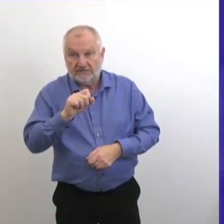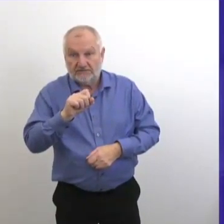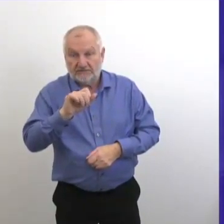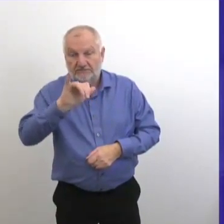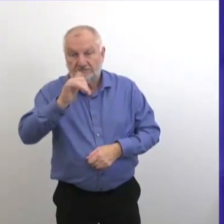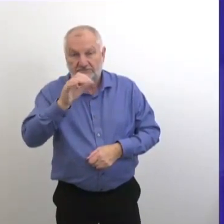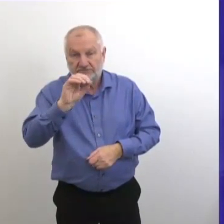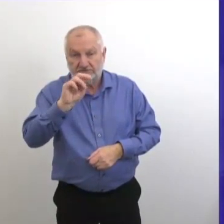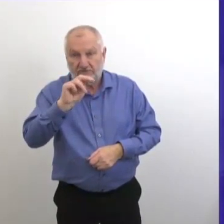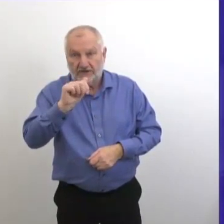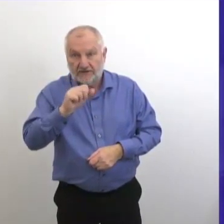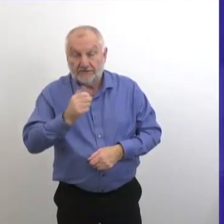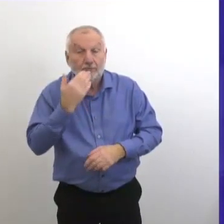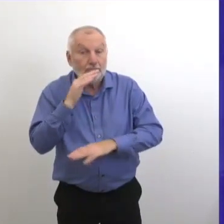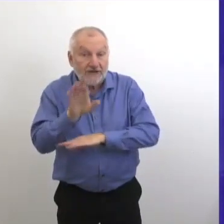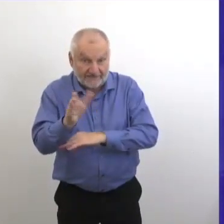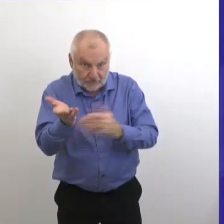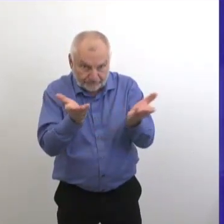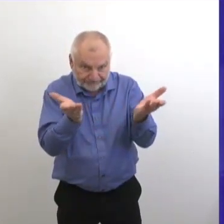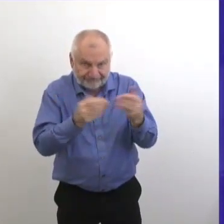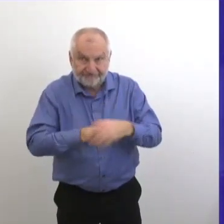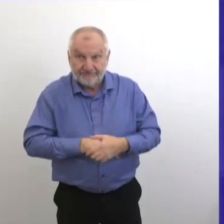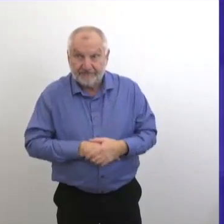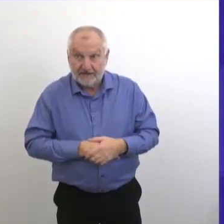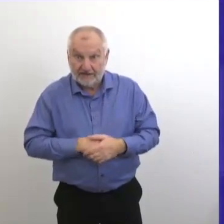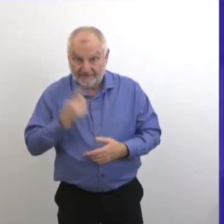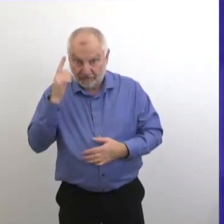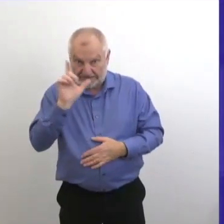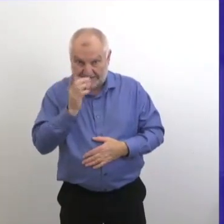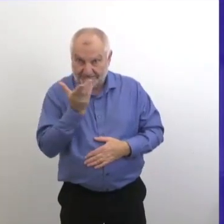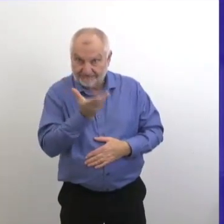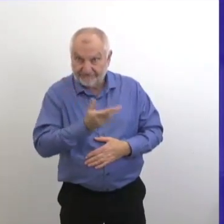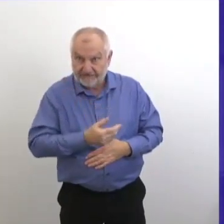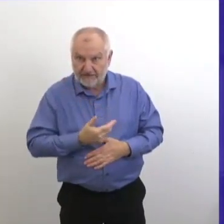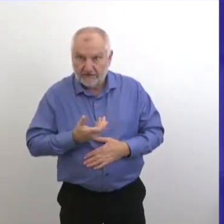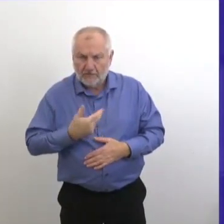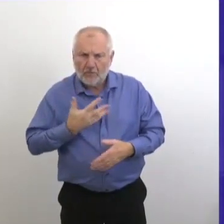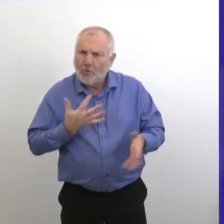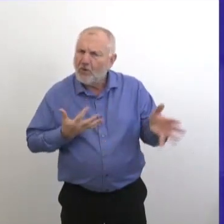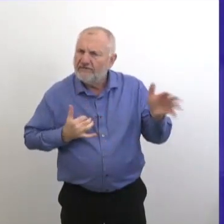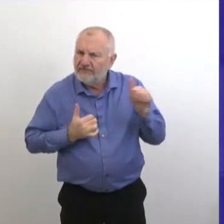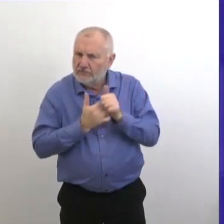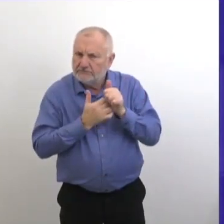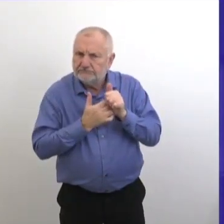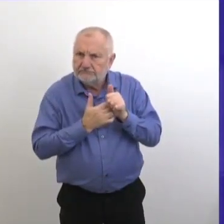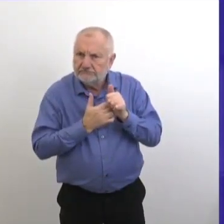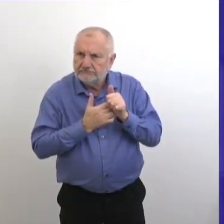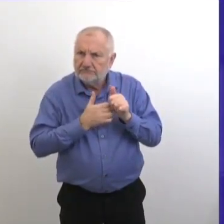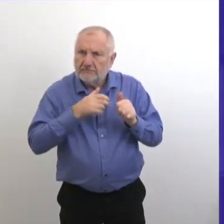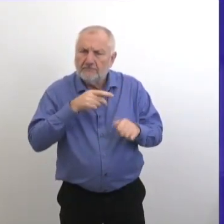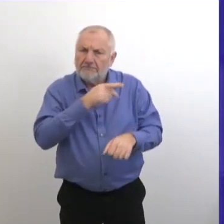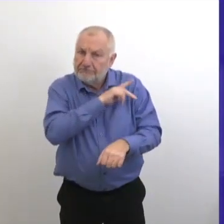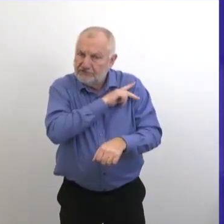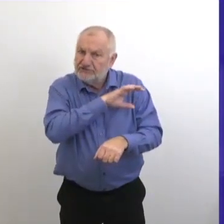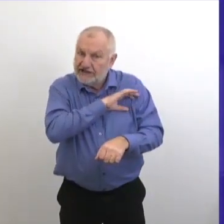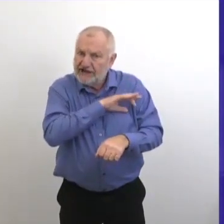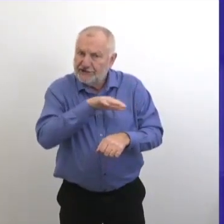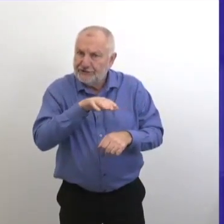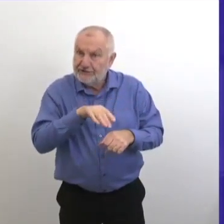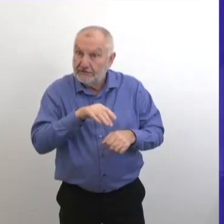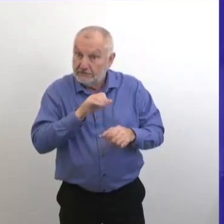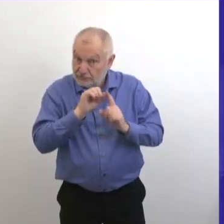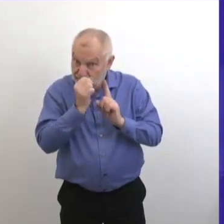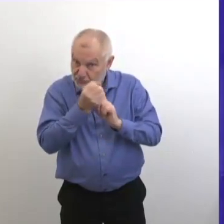Bonjour. Madame Siragusa, Je veux simplement faire un suivi en ce qui concerne la situation des foyers de soins personnels.